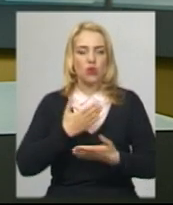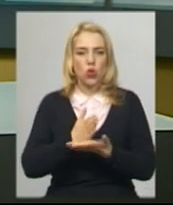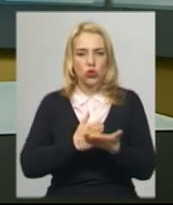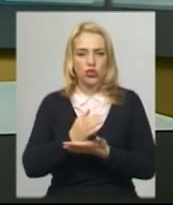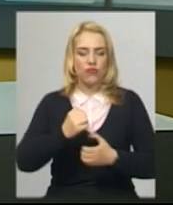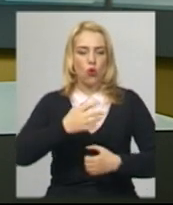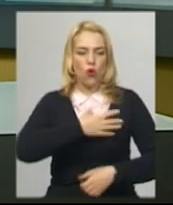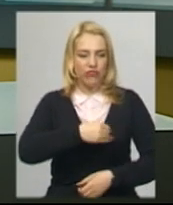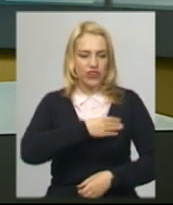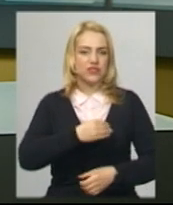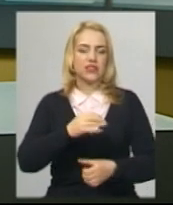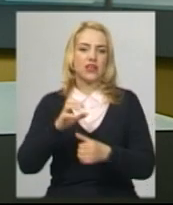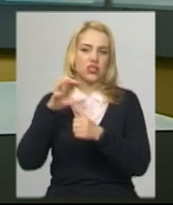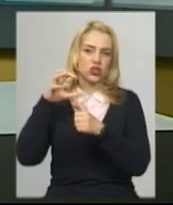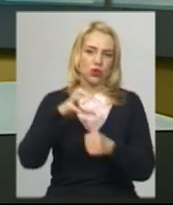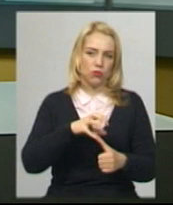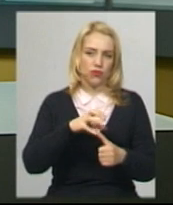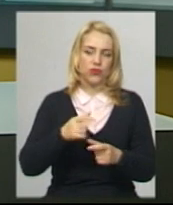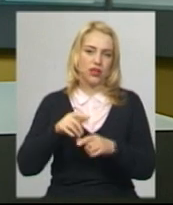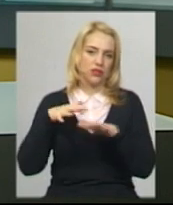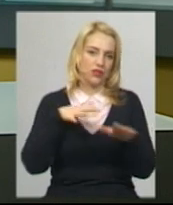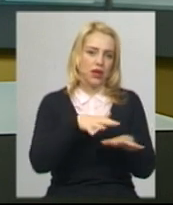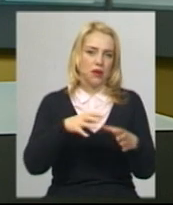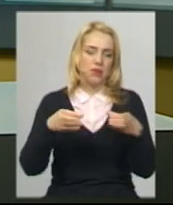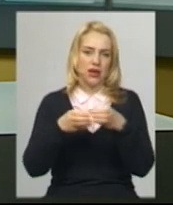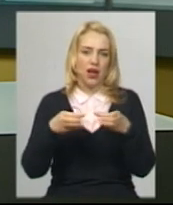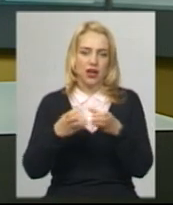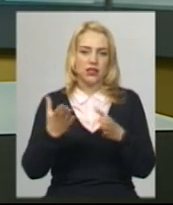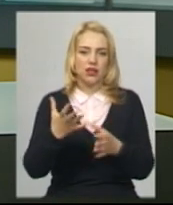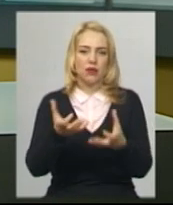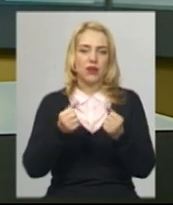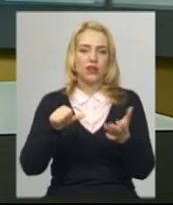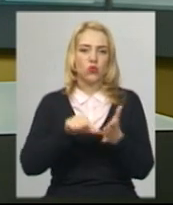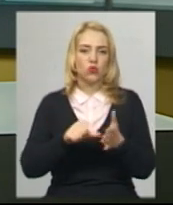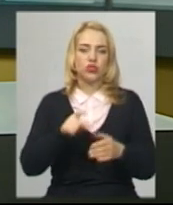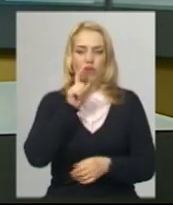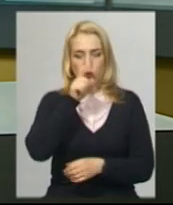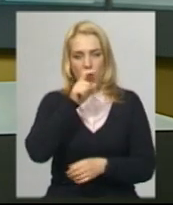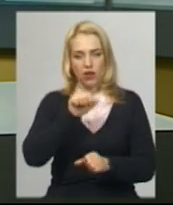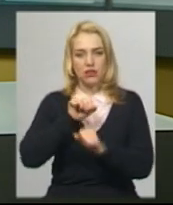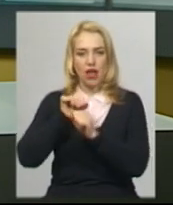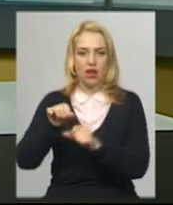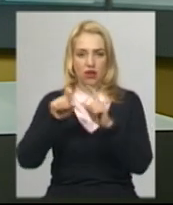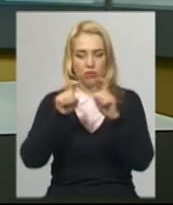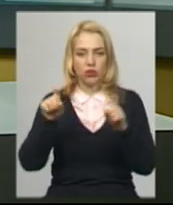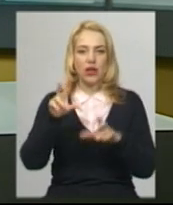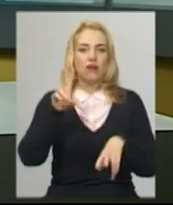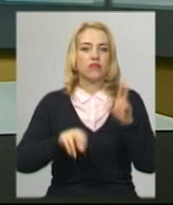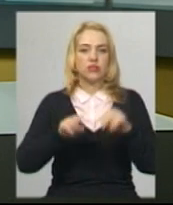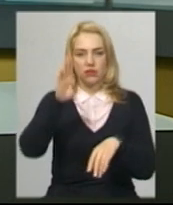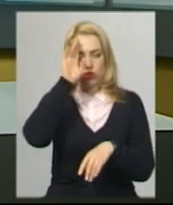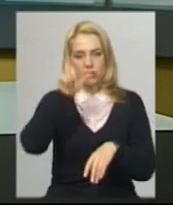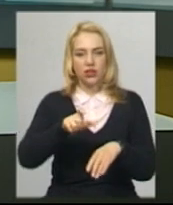окремо десантно-штурмовій бригаді, яка брала участь в обороні Луганського аеропорту. Сергій Тимошчук 6 років рахувався у